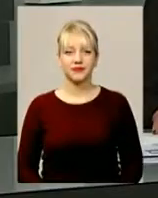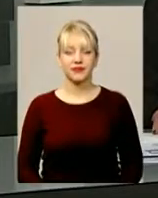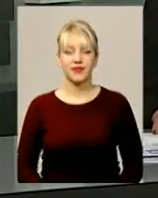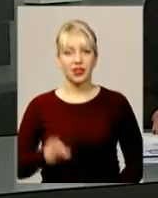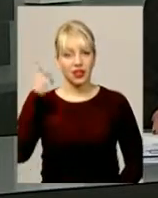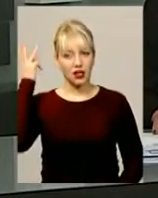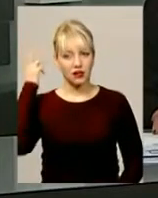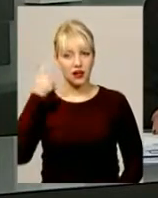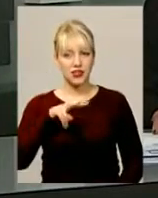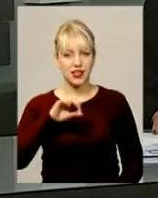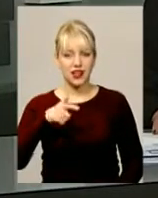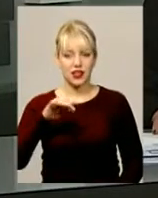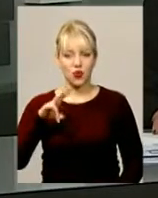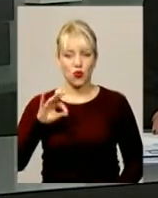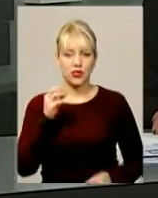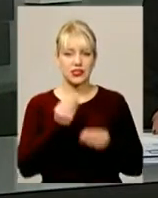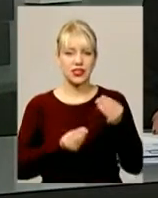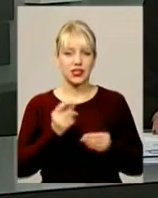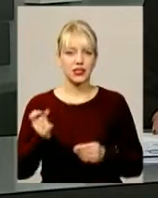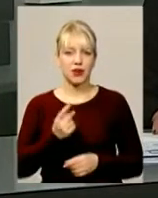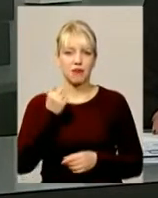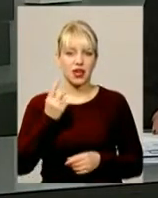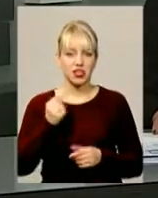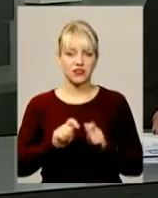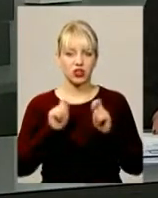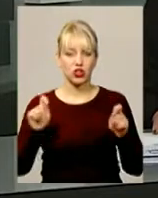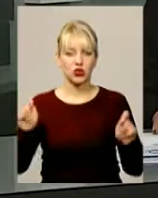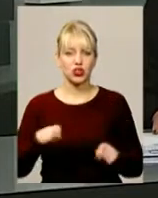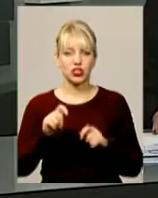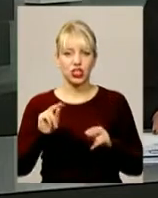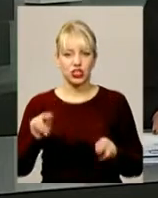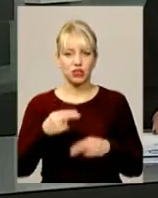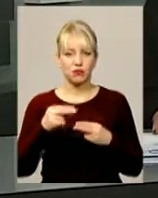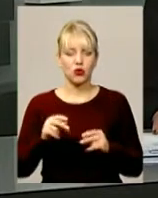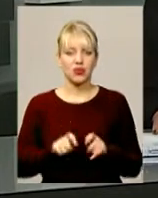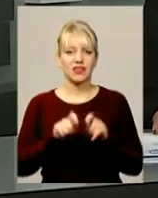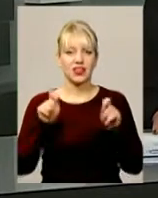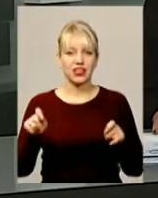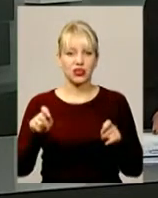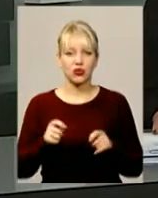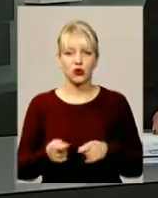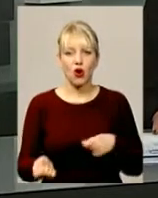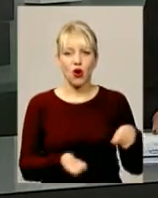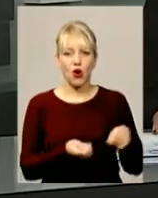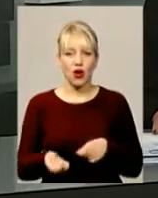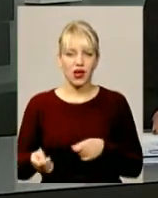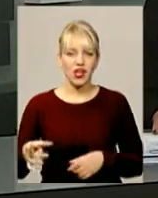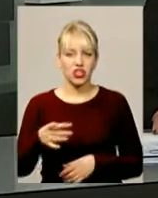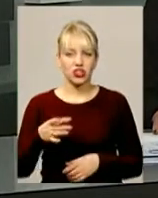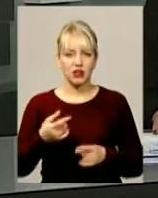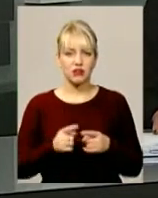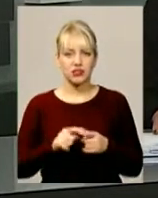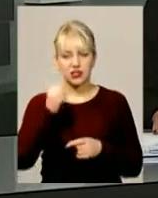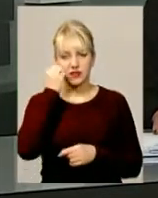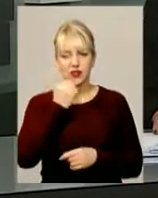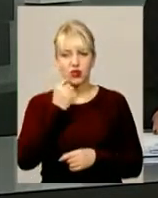Хмельницький легіон зіграє за першість відкритого чемпіонату міста з хокею з шайбою. Це стало можливим завдяки перемозі команди в одній